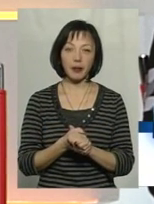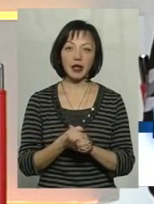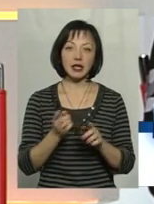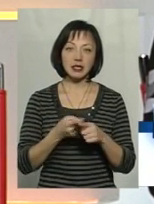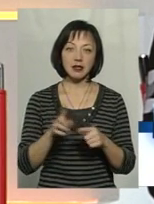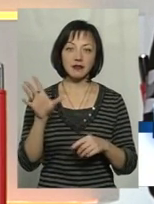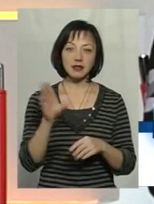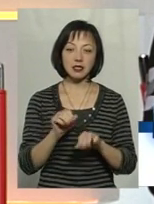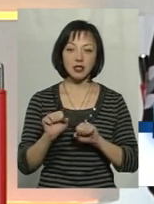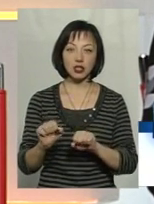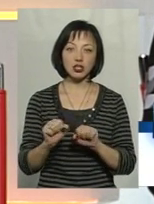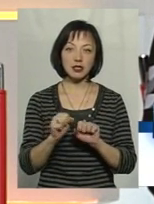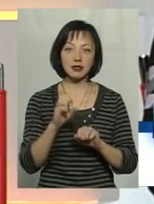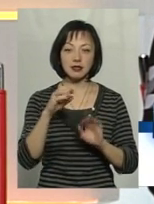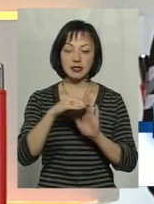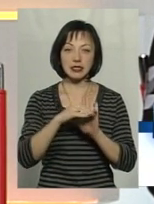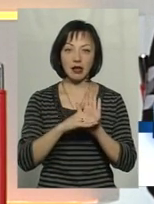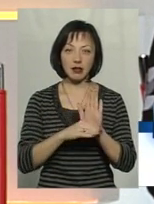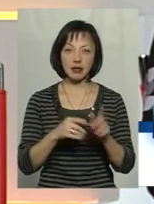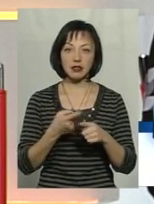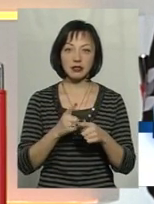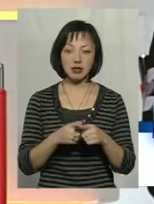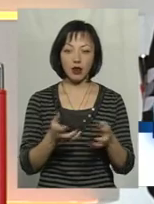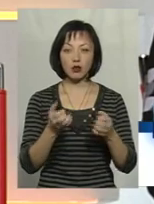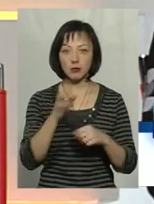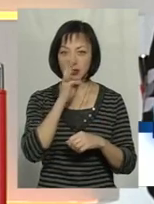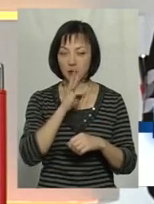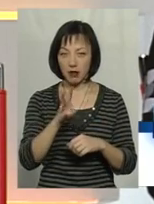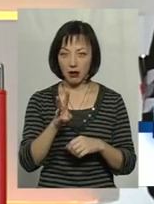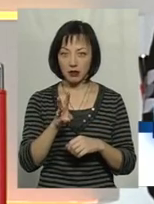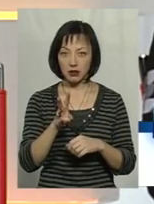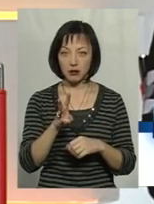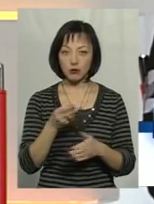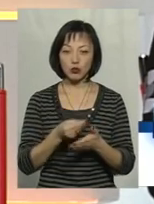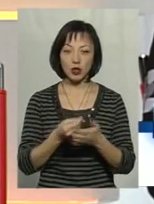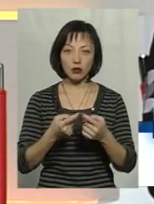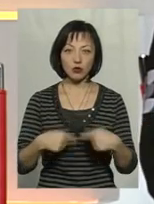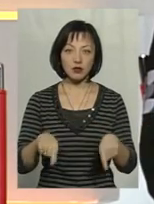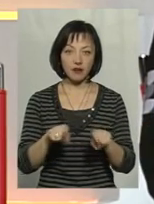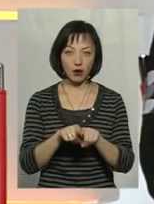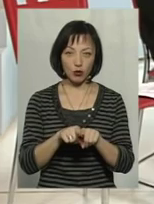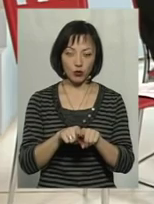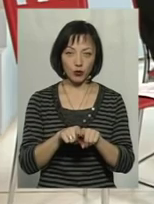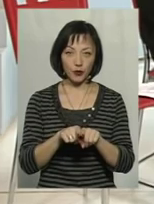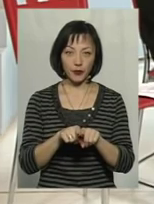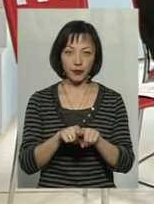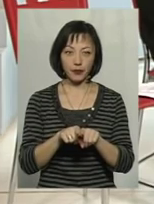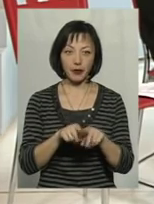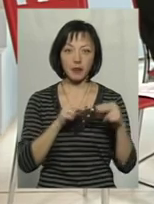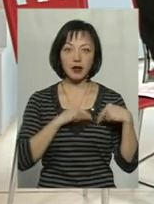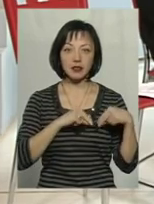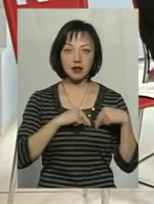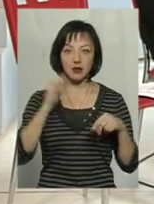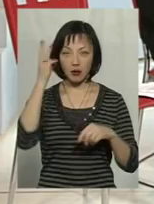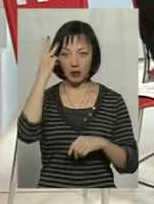це всі захищені статті. Це отримання заробітної плати бюджетною сферою працівників